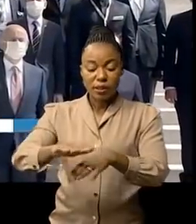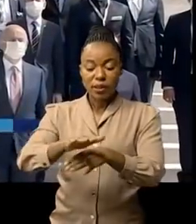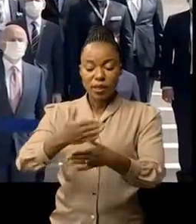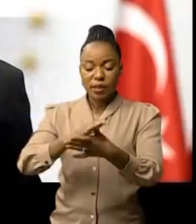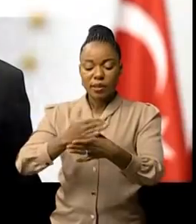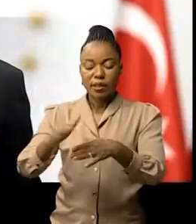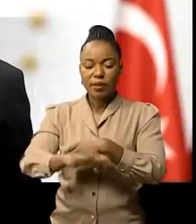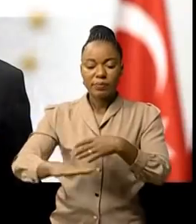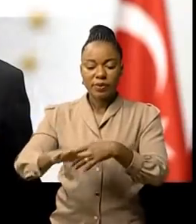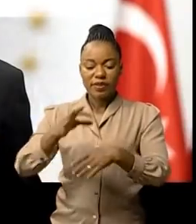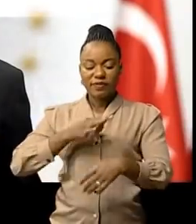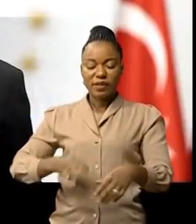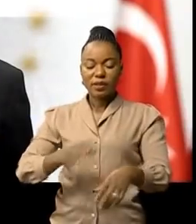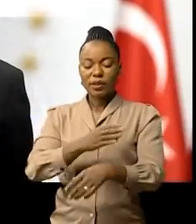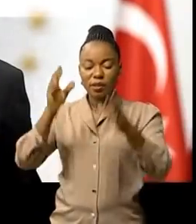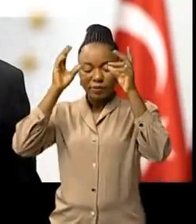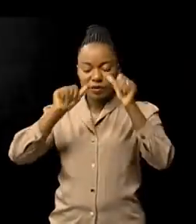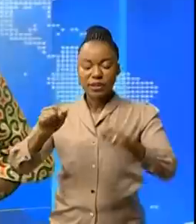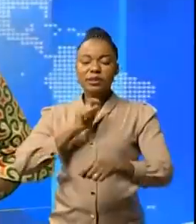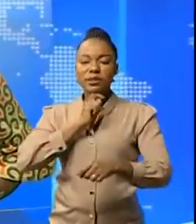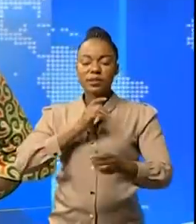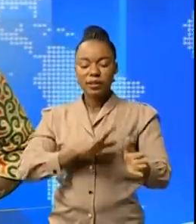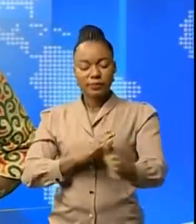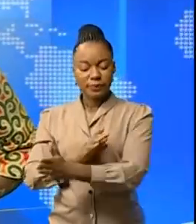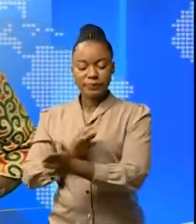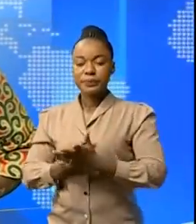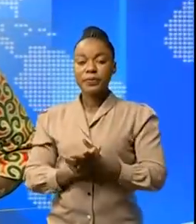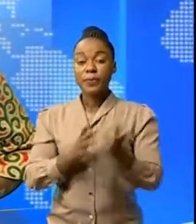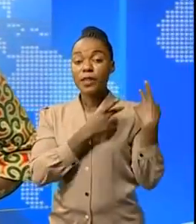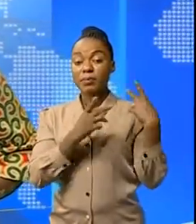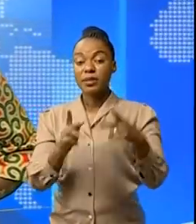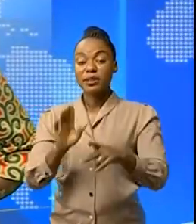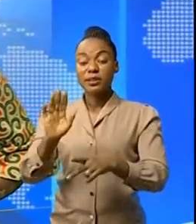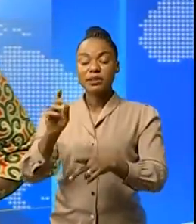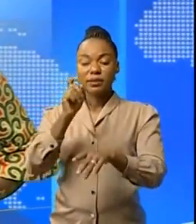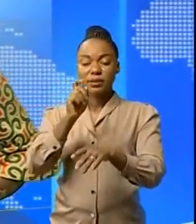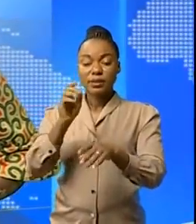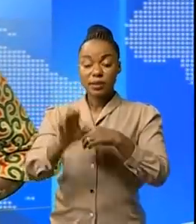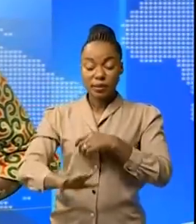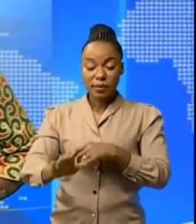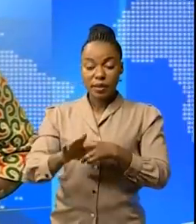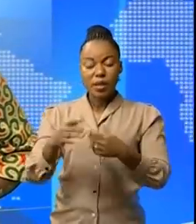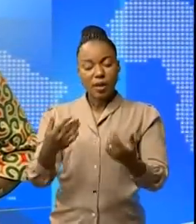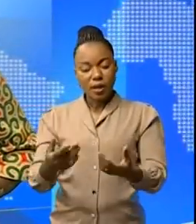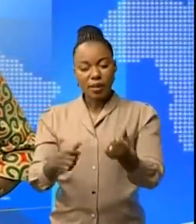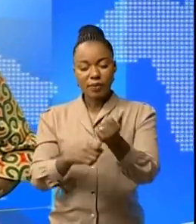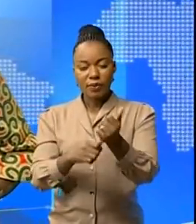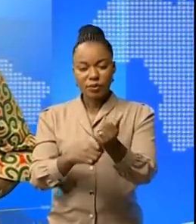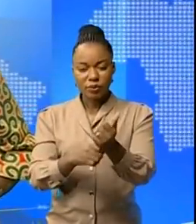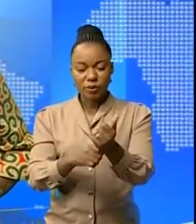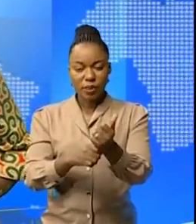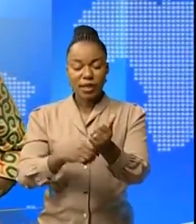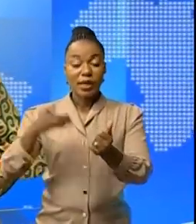Tisekedi et celui d'Erdogan. Pendant ce temps, au pays, les arriérés des émoluments des députés